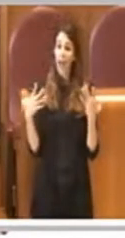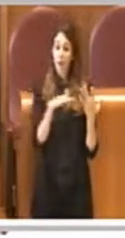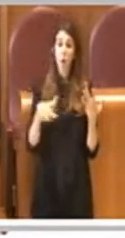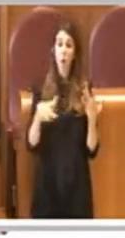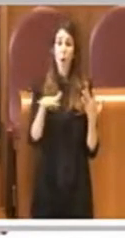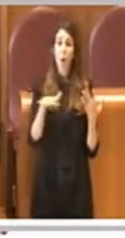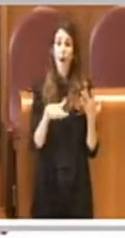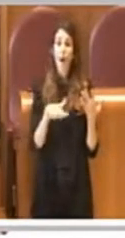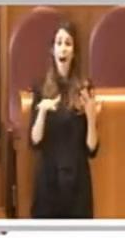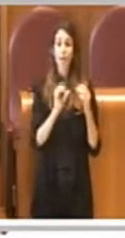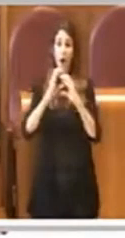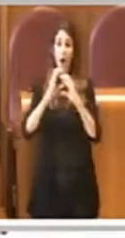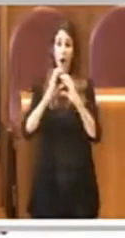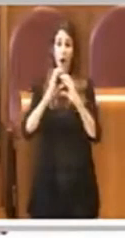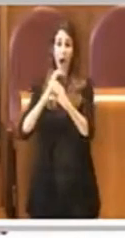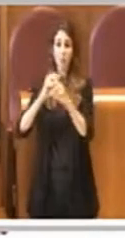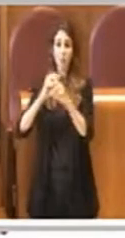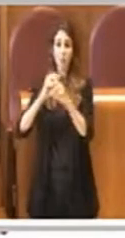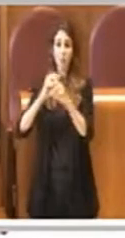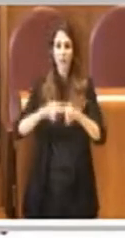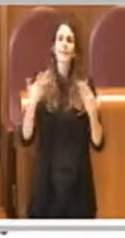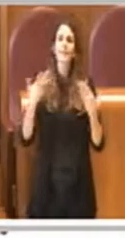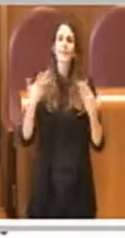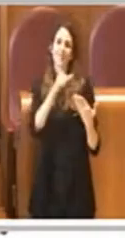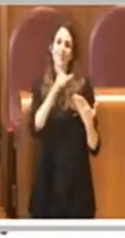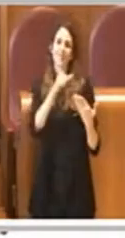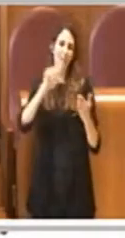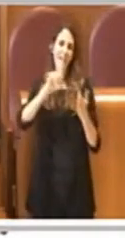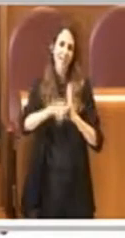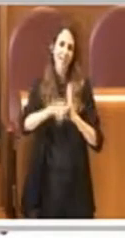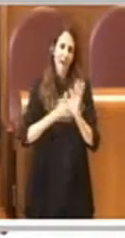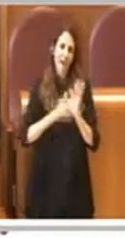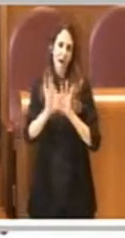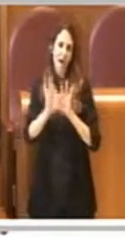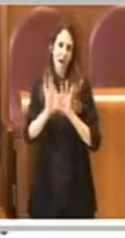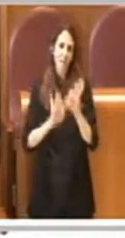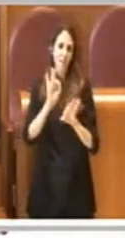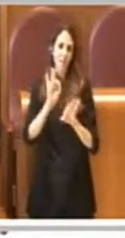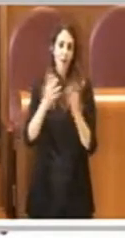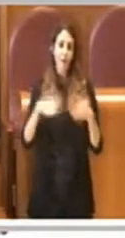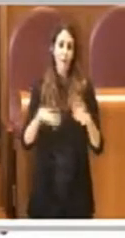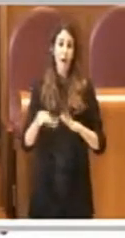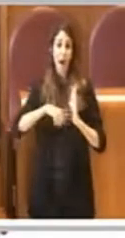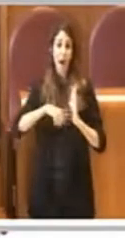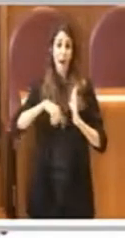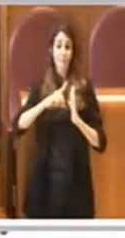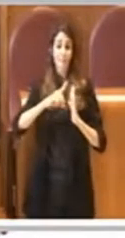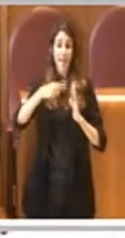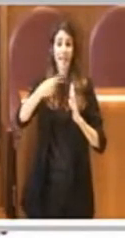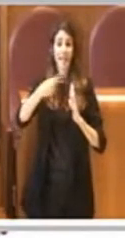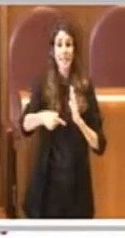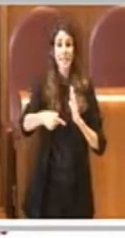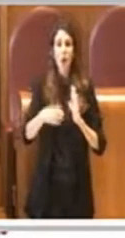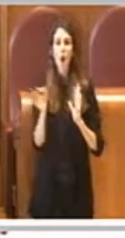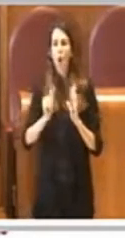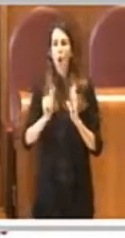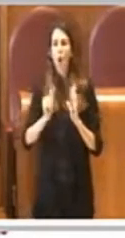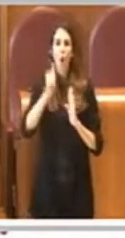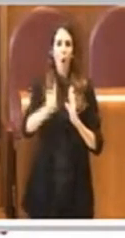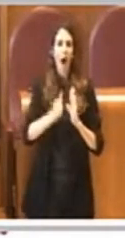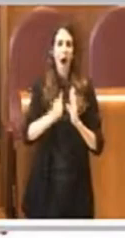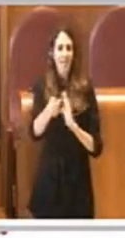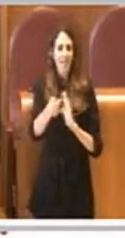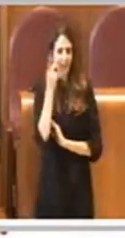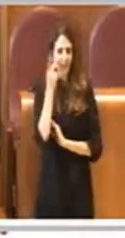quindi gli effetti si vedranno poi anche nei prossimi mesi, nei prossimi anni, oltretutto